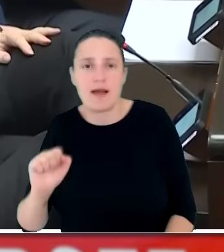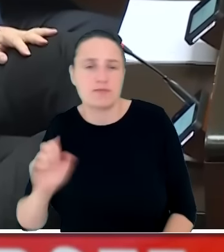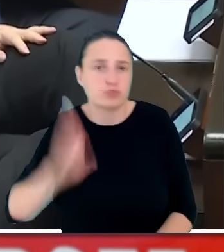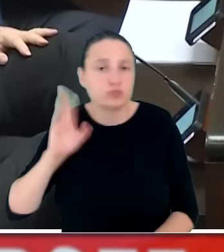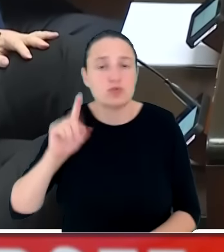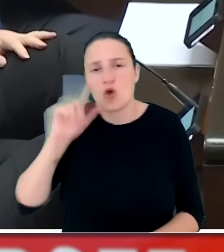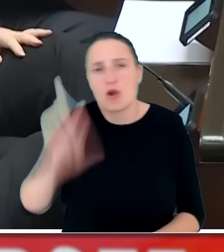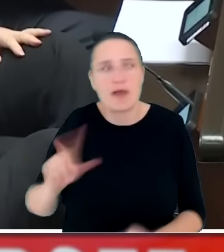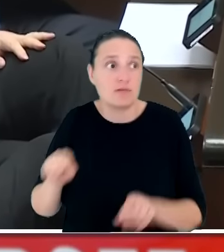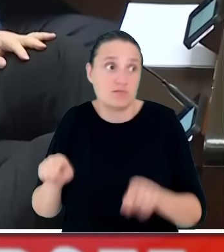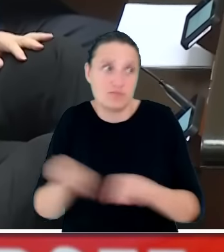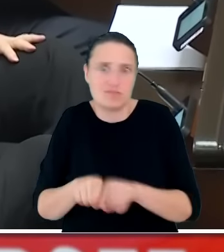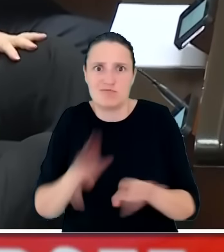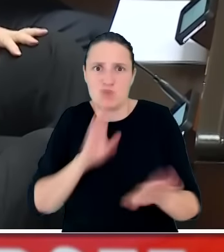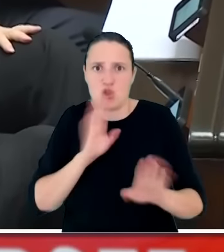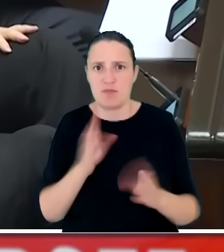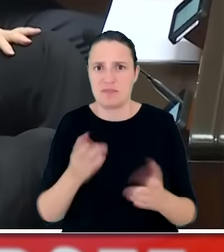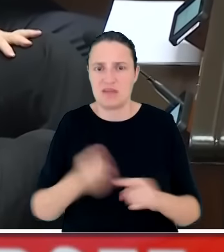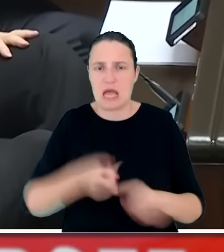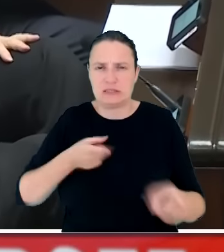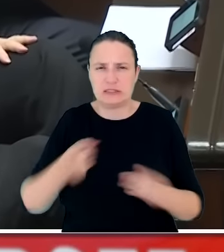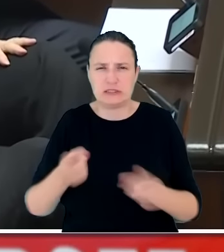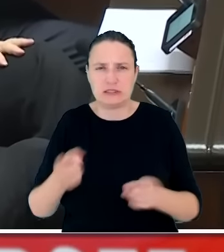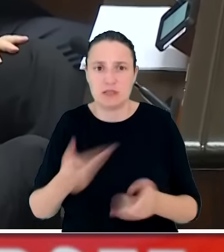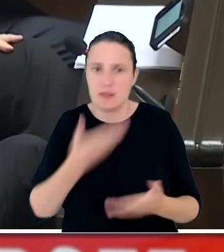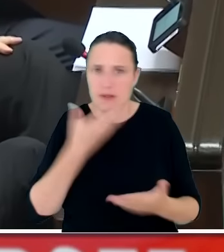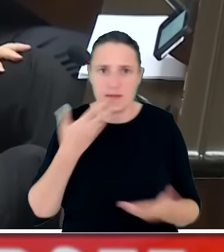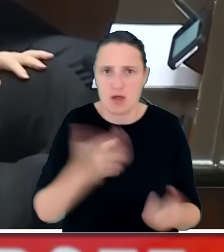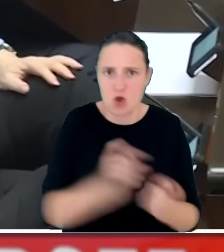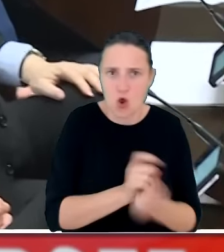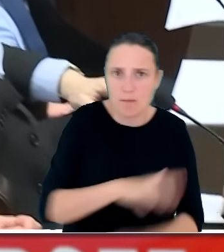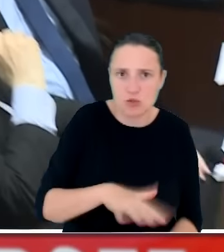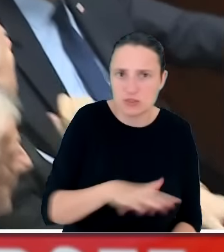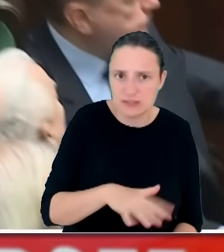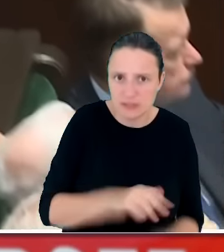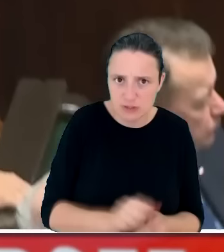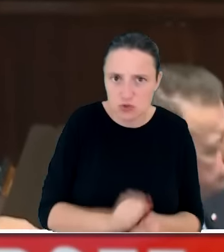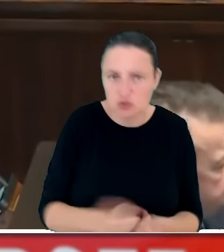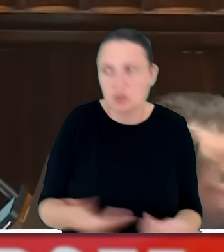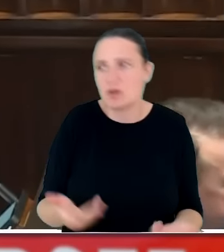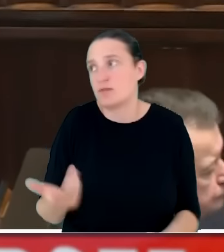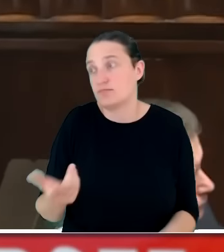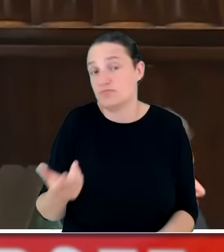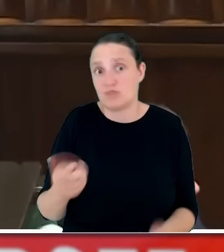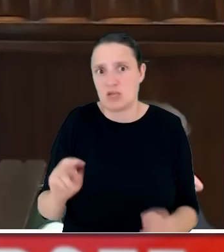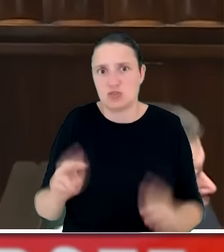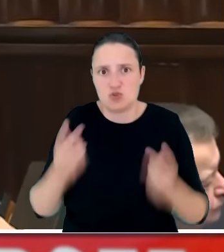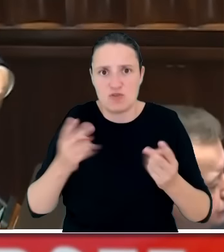ekipa? Wydaje się, że niestety tak, tylko pytanie jest i pytanie się rodzi, skąd te wzorce.